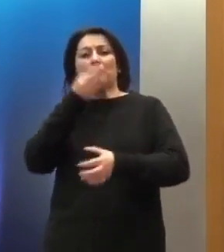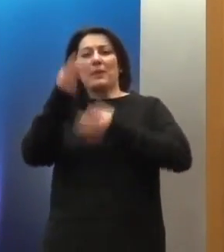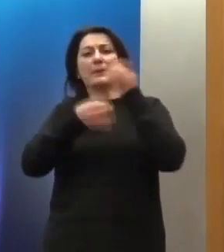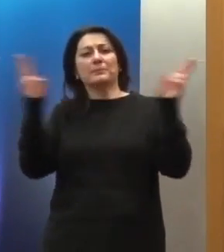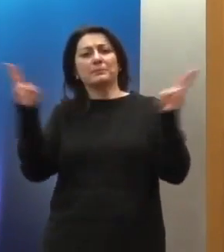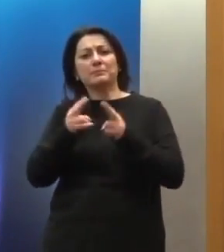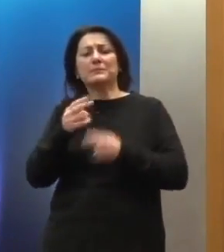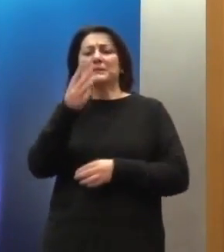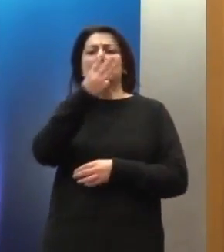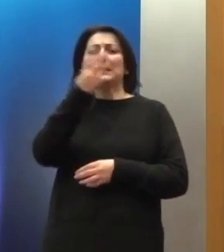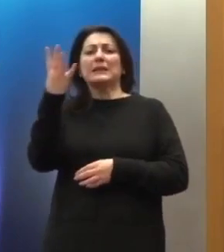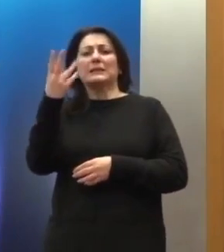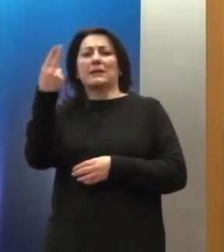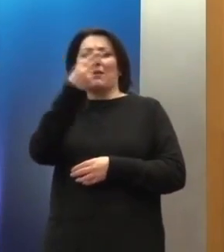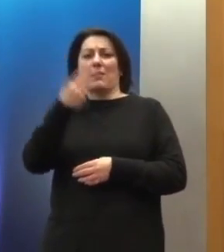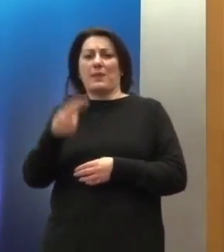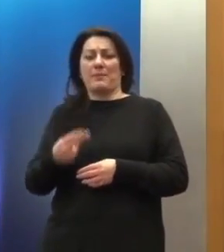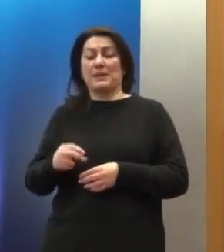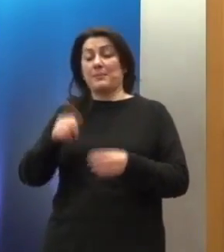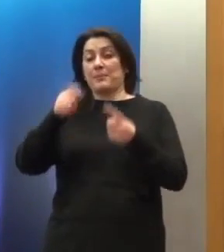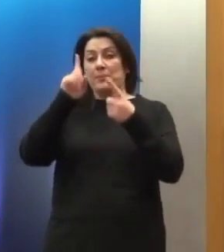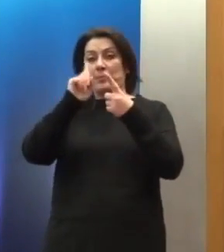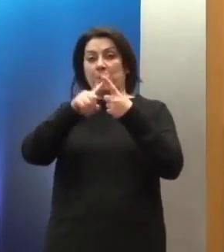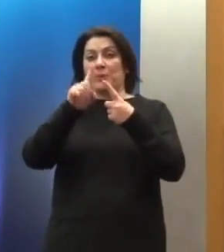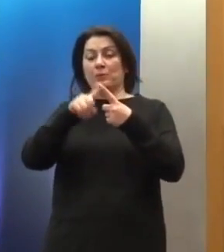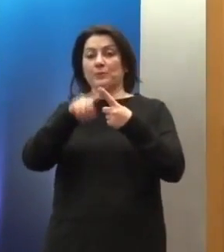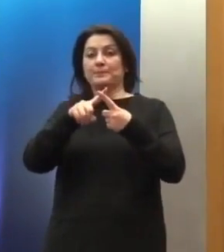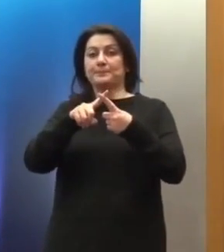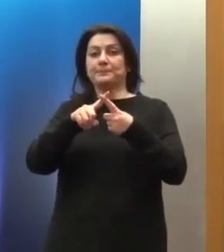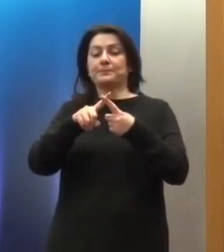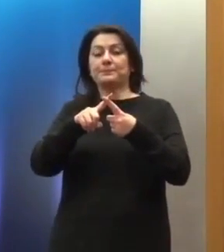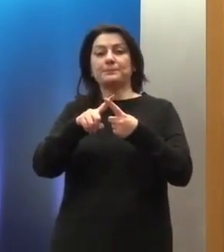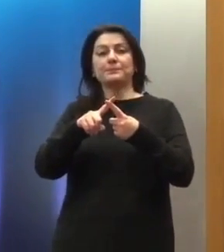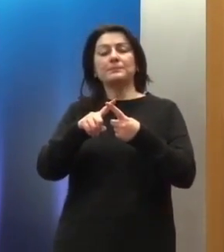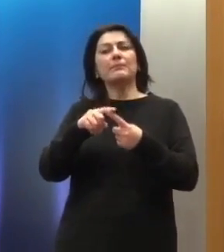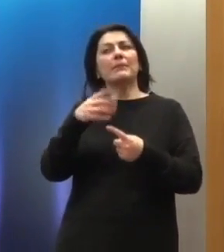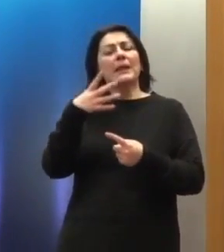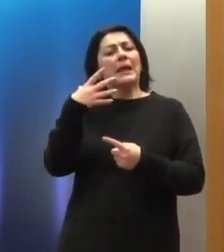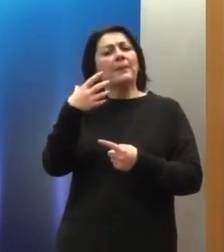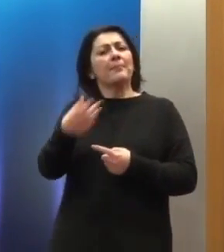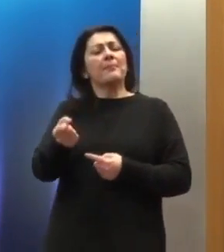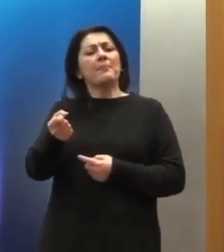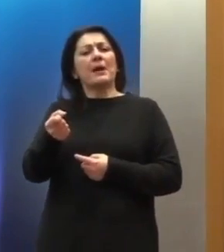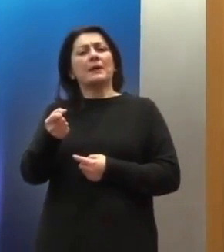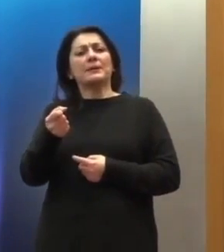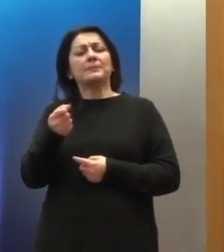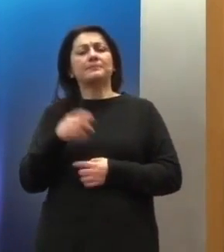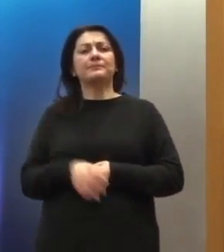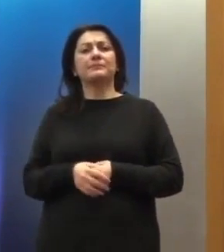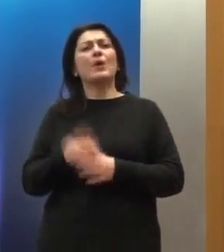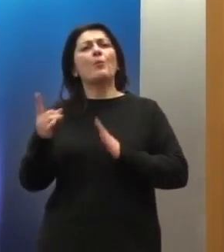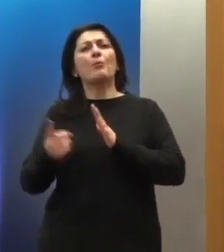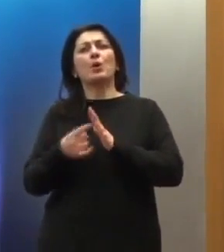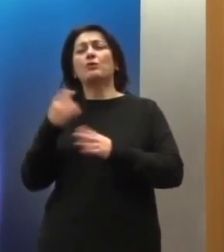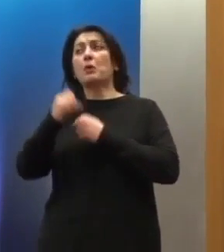τρία-τέσσερα θέματα. Το πρώτο είναι ότι υπάρχει, θα έλεγα, για πρώτη φεωρά μετά από πολλά